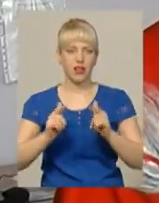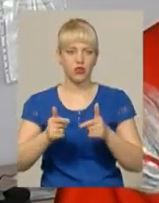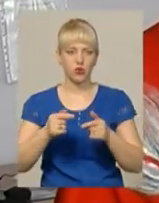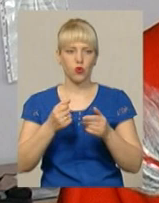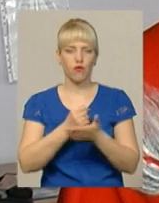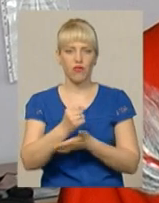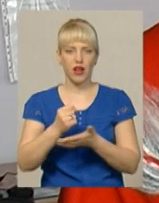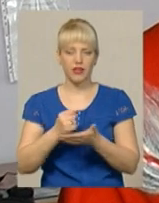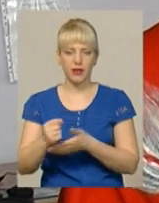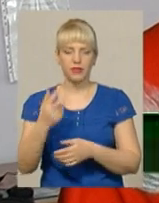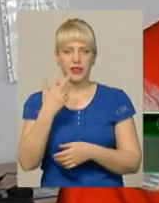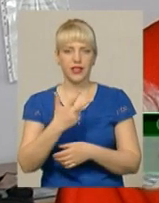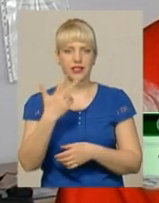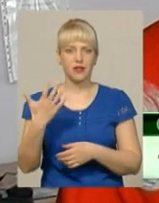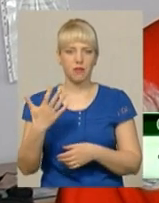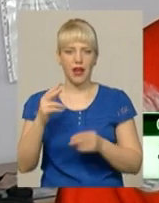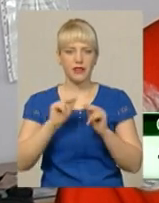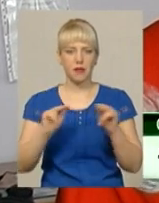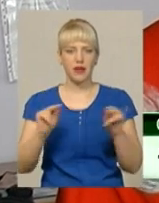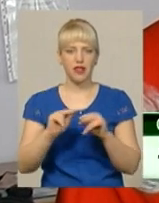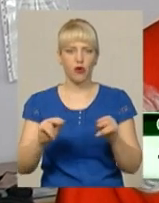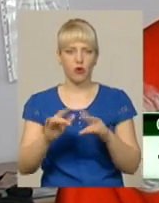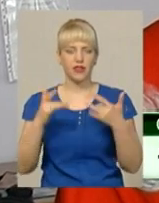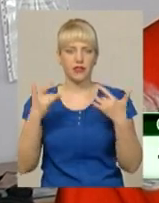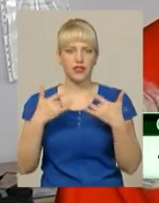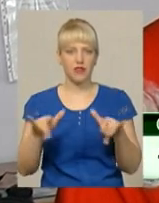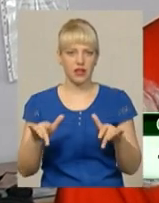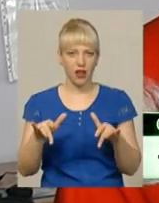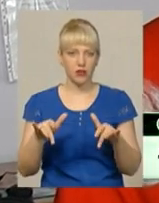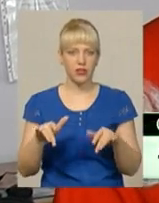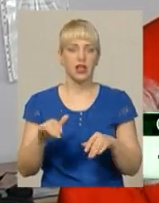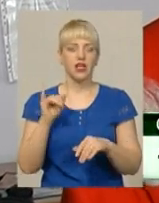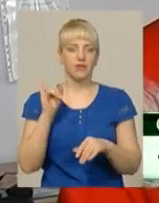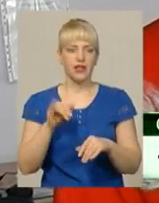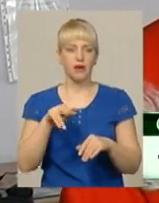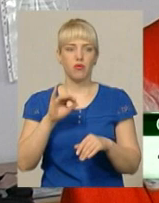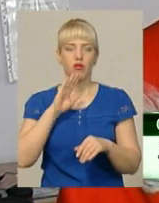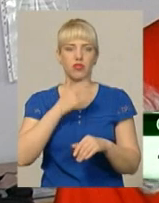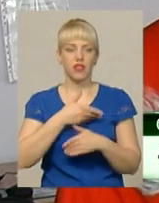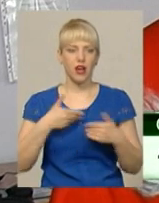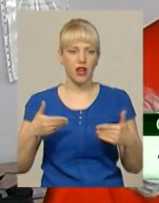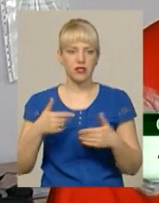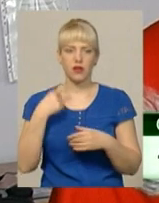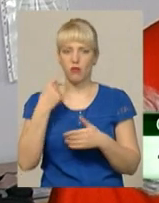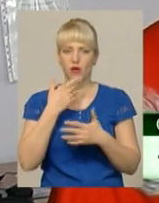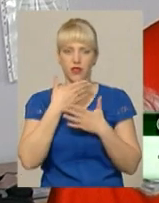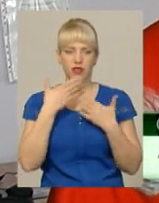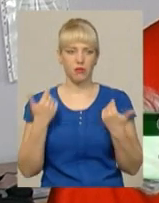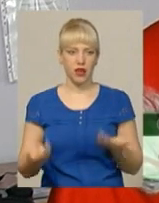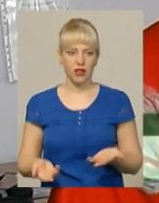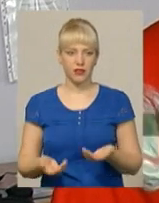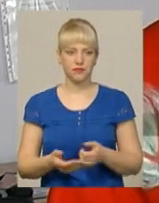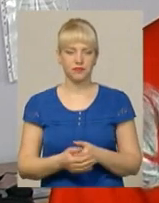педагогів, близько 30, а може і більше. Про нас навіть мови ніякої немає.